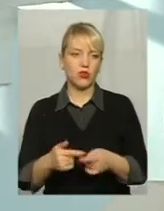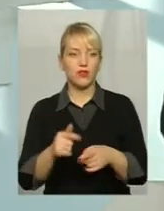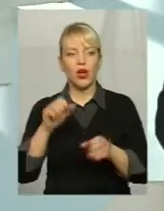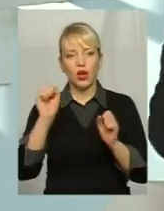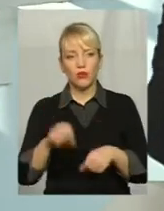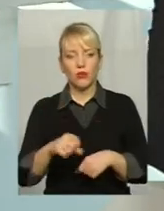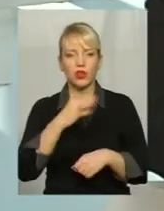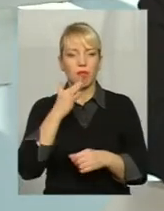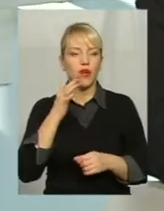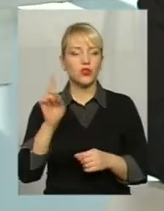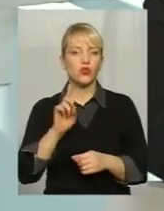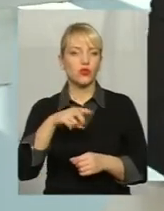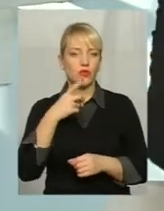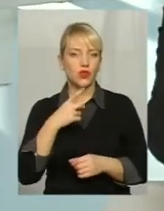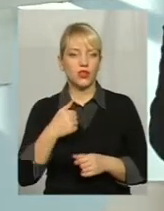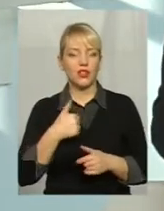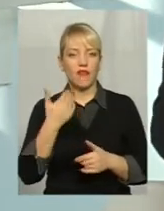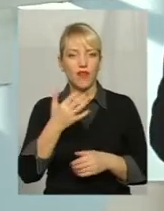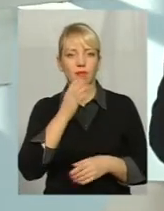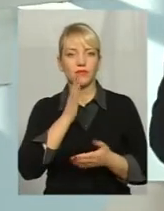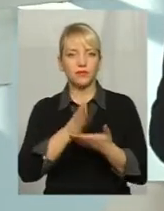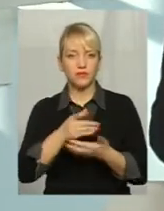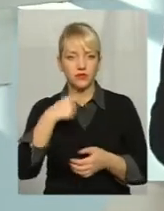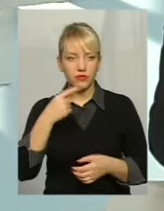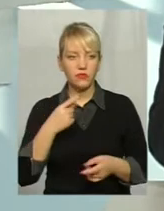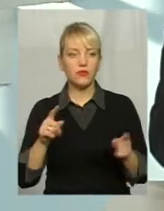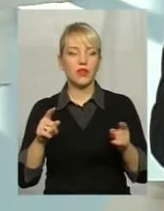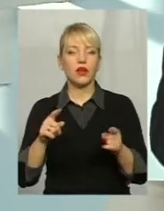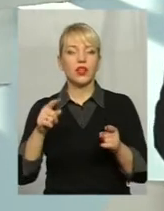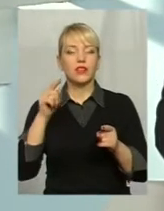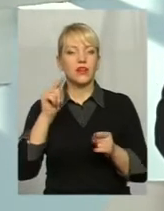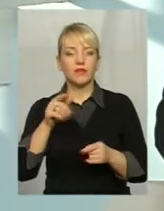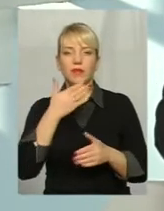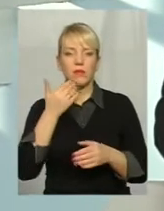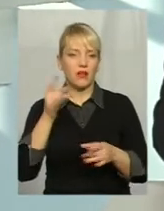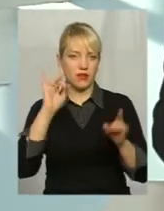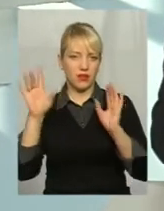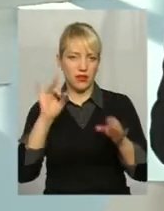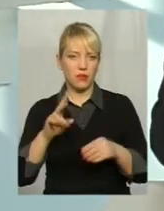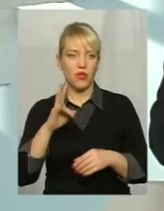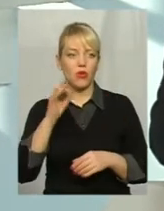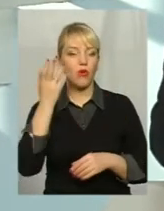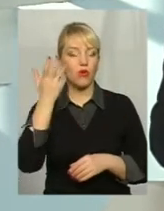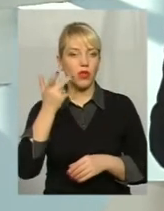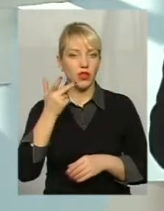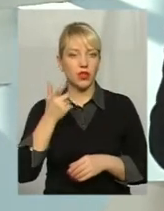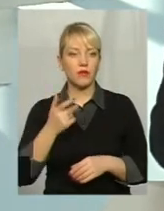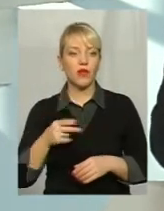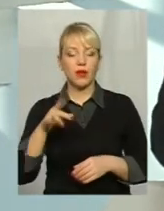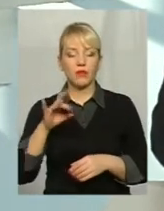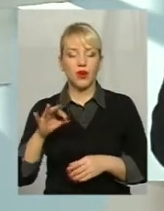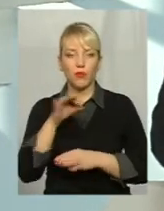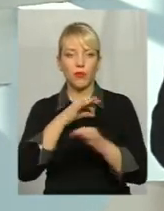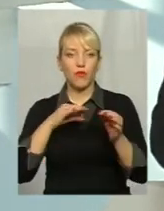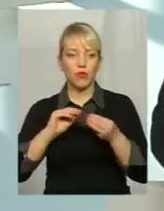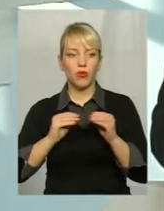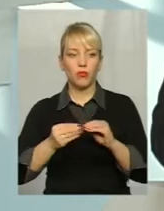дечого говорити Але я скажу так, як воно є по суті І там не є ця реклама Але коли при обговоренні проблем